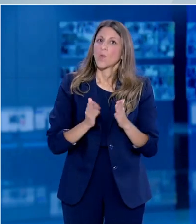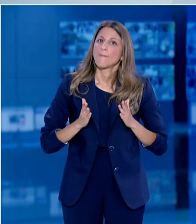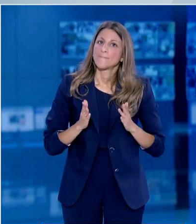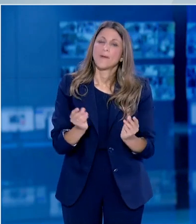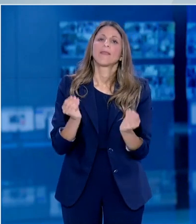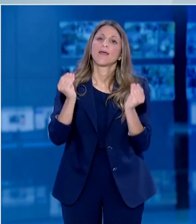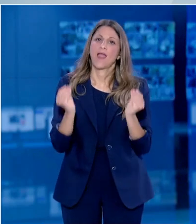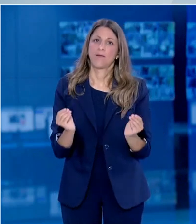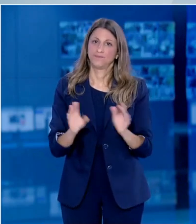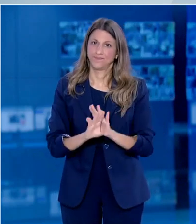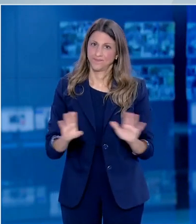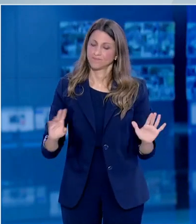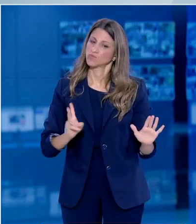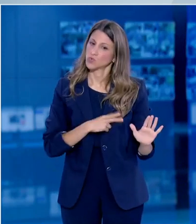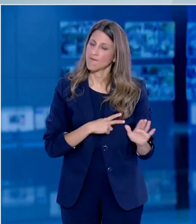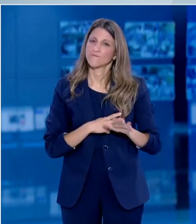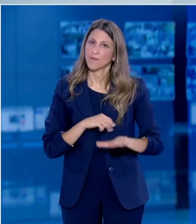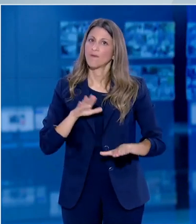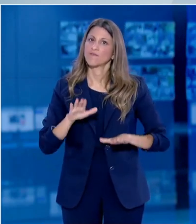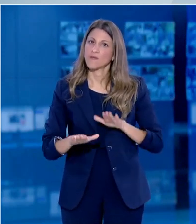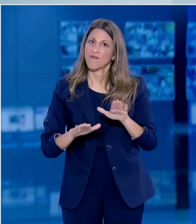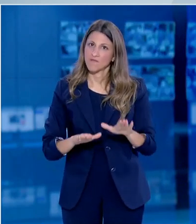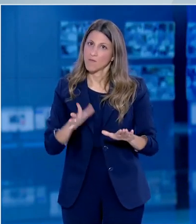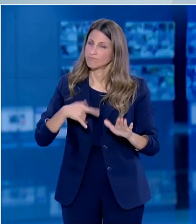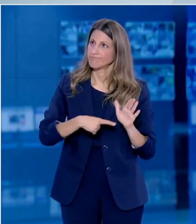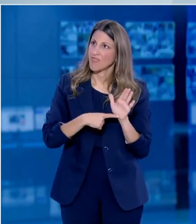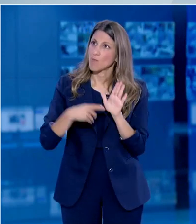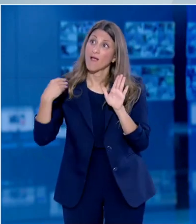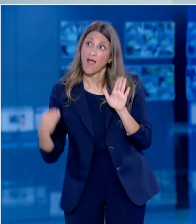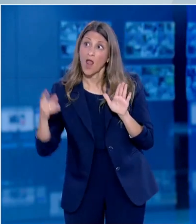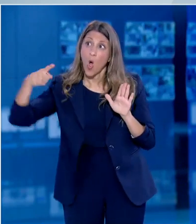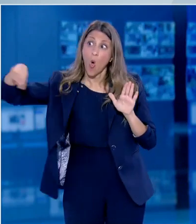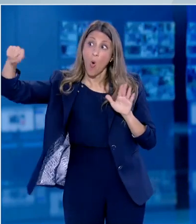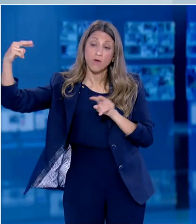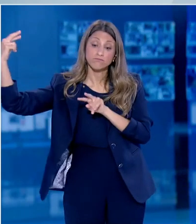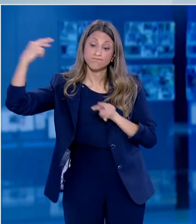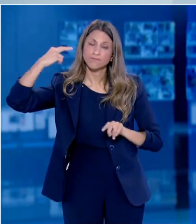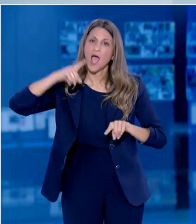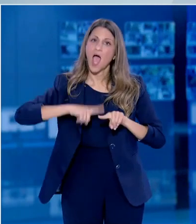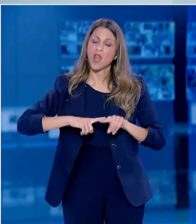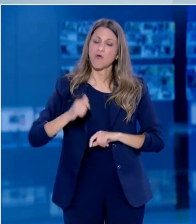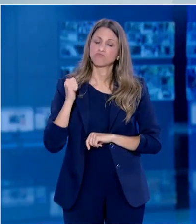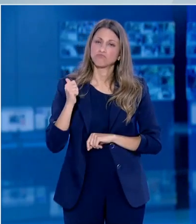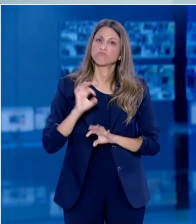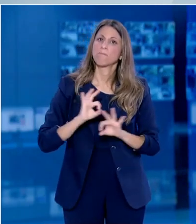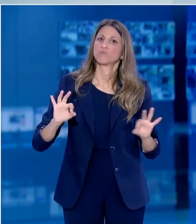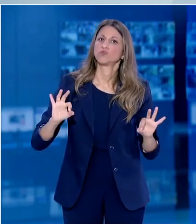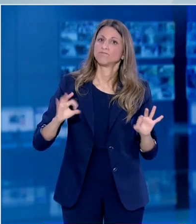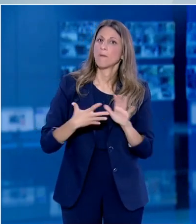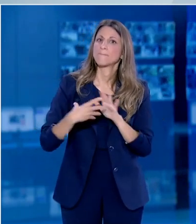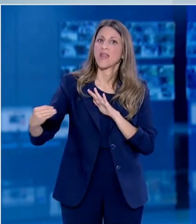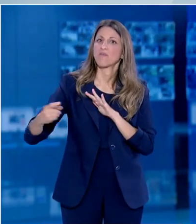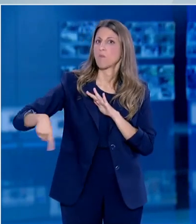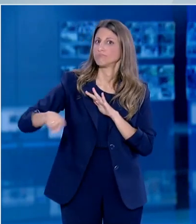κινούμαστε στους σωστή κατεύθυνση. Προσπάθειά μας έχει αναγνωστεί διεθνώς και η χώρα μας μνημονεύεται ως ένα θετικό παράδειγμα, ως